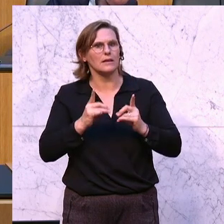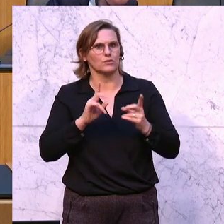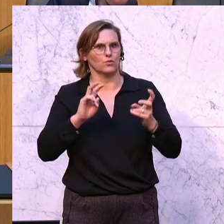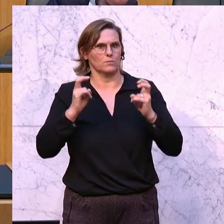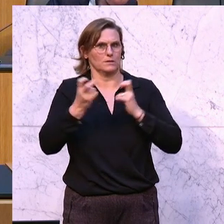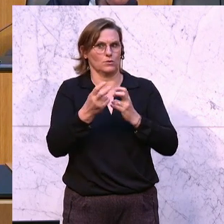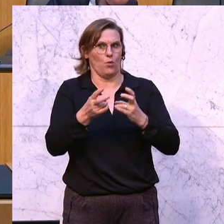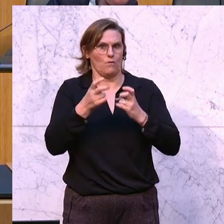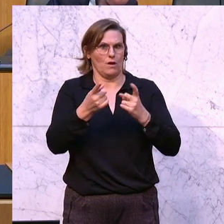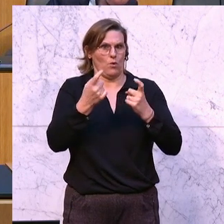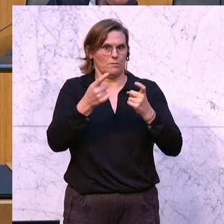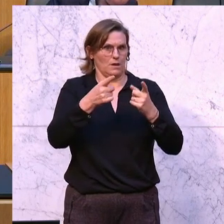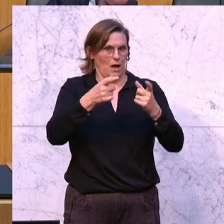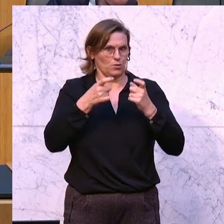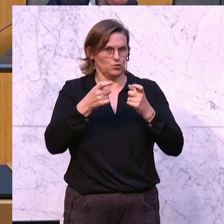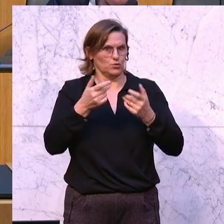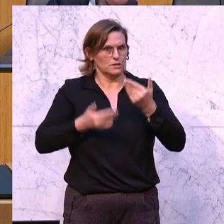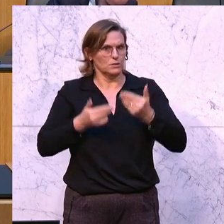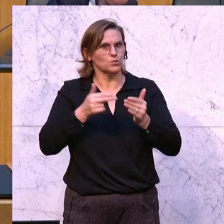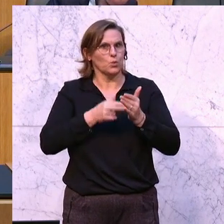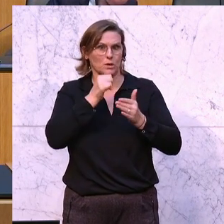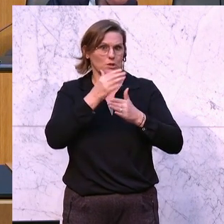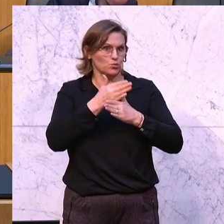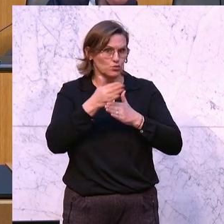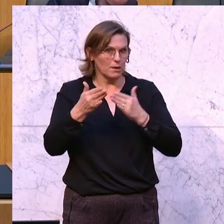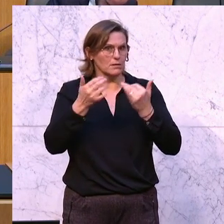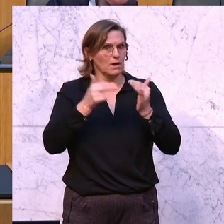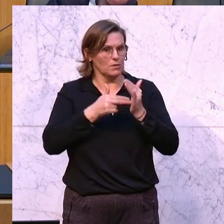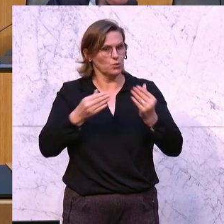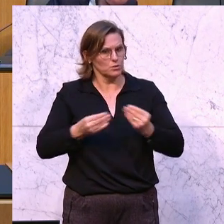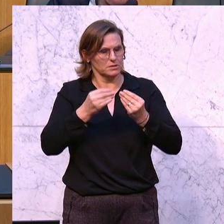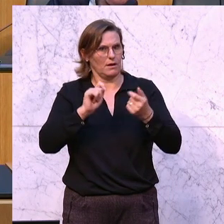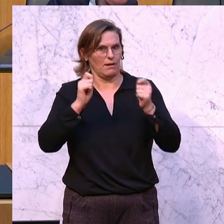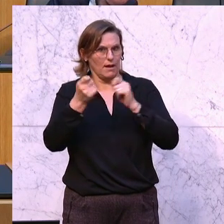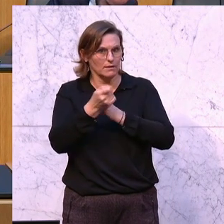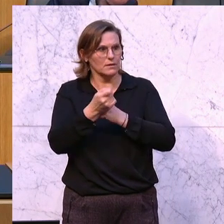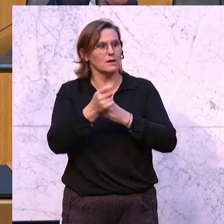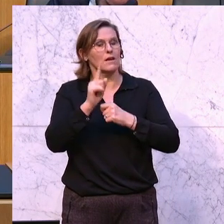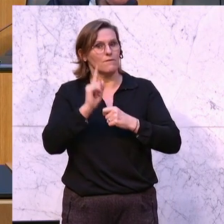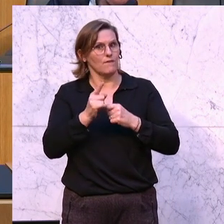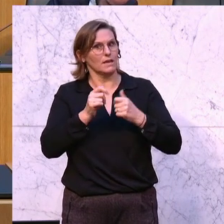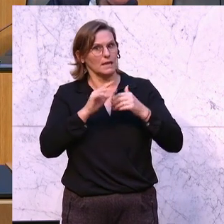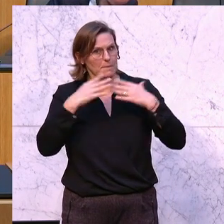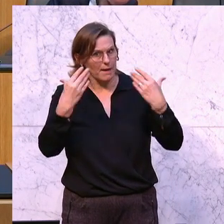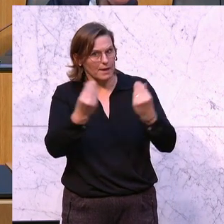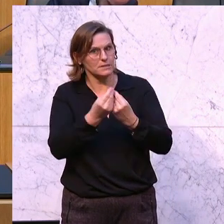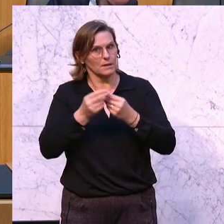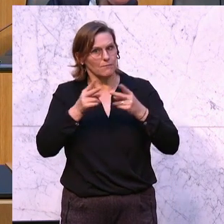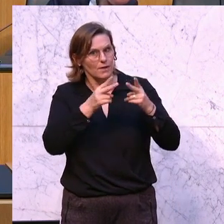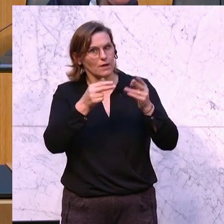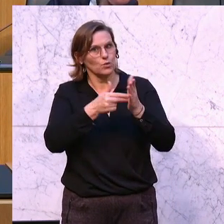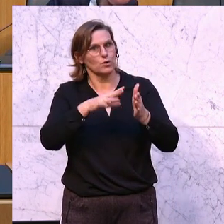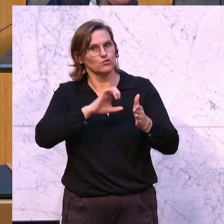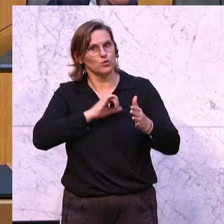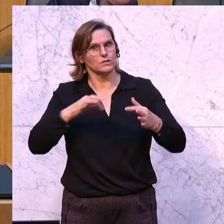nächsten Ausschusssitzung ausgewirkt darüber diskutieren. Noch ist es nicht zu spät. Wir können die Dinge noch ändern. Wenn Sie den Weg mit uns gemeinsam gehen, dann haben wir noch eine Chance, das